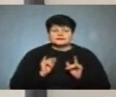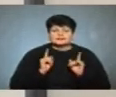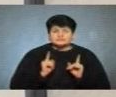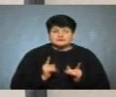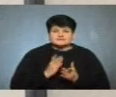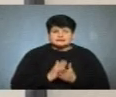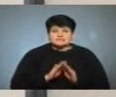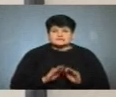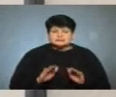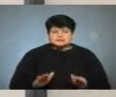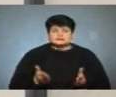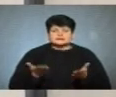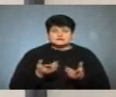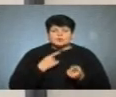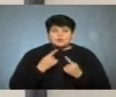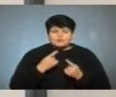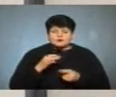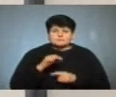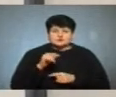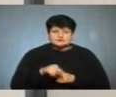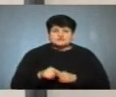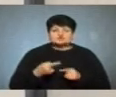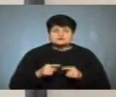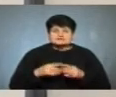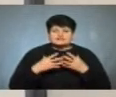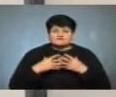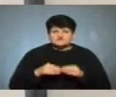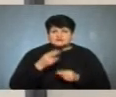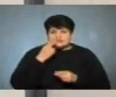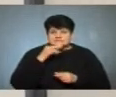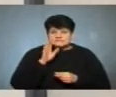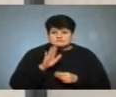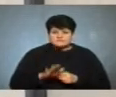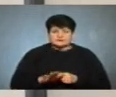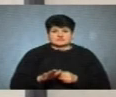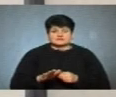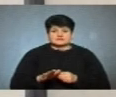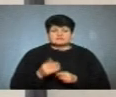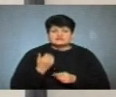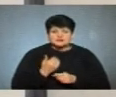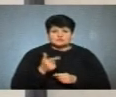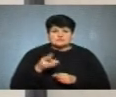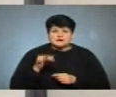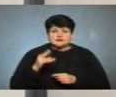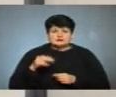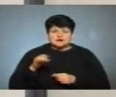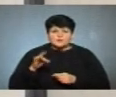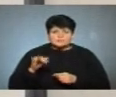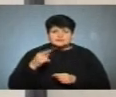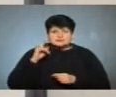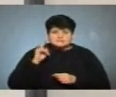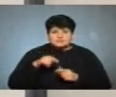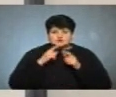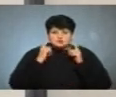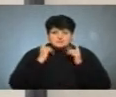є діти, які учні, які говорять про те, що це вже звиклий атрибут у їхньому гардеробі, і вони знають, що маска